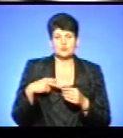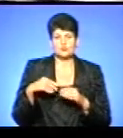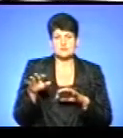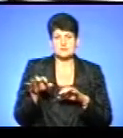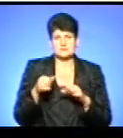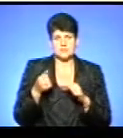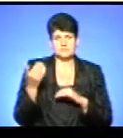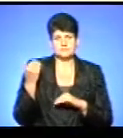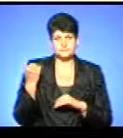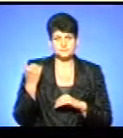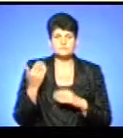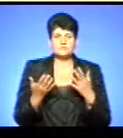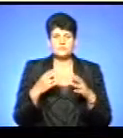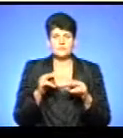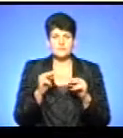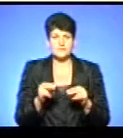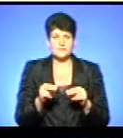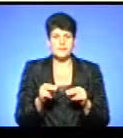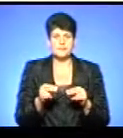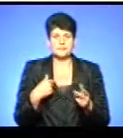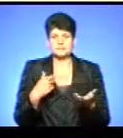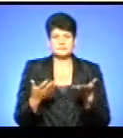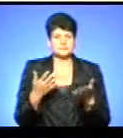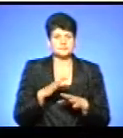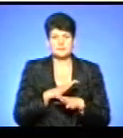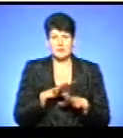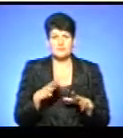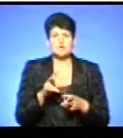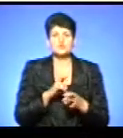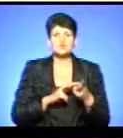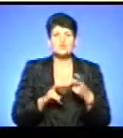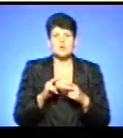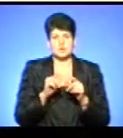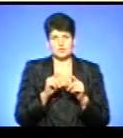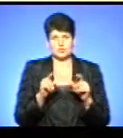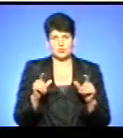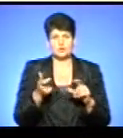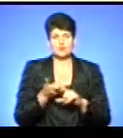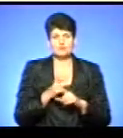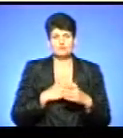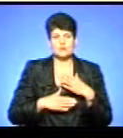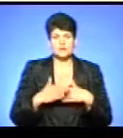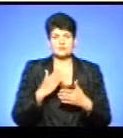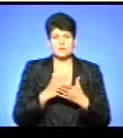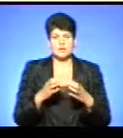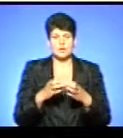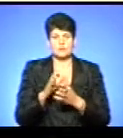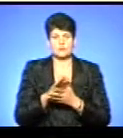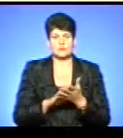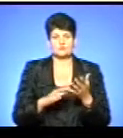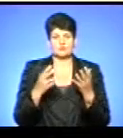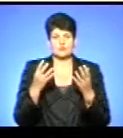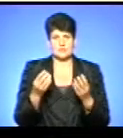завчасу. Якщо чесно, вагатися ми не вагалися, ми навпаки шукали школу і дуже раді, що є глупо продовженого дня.